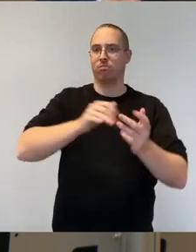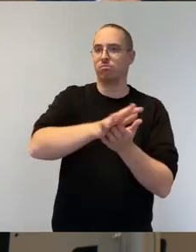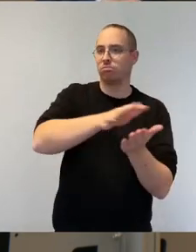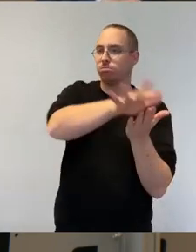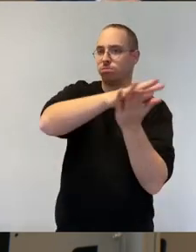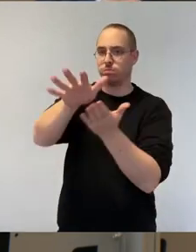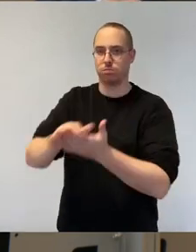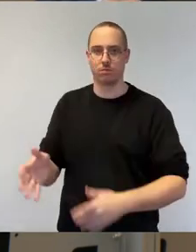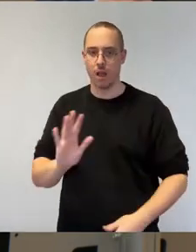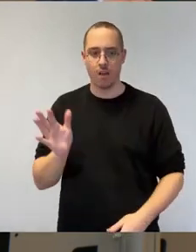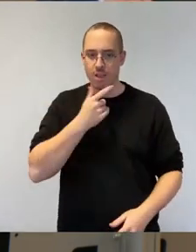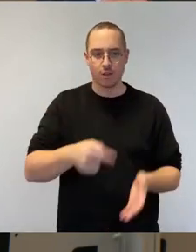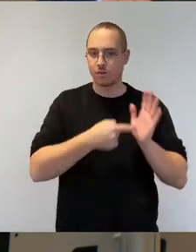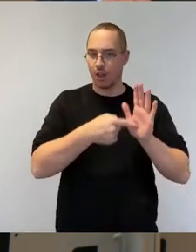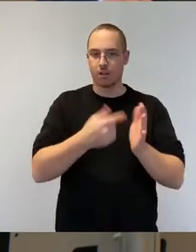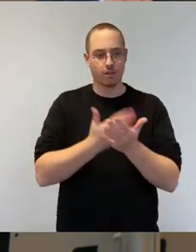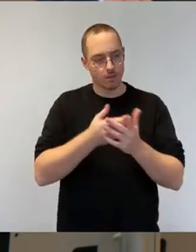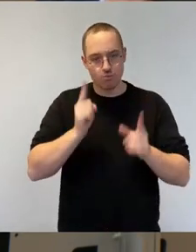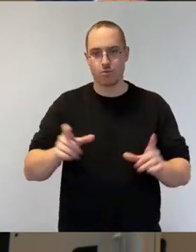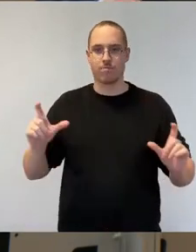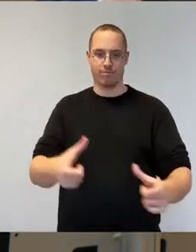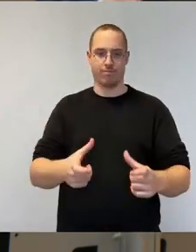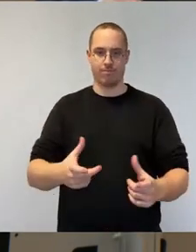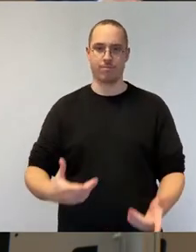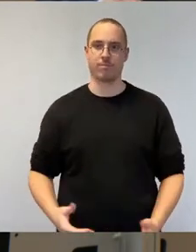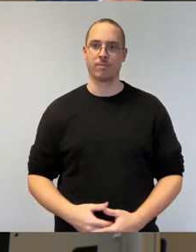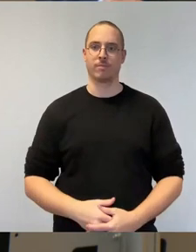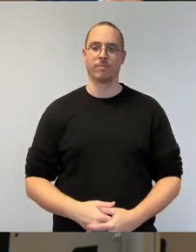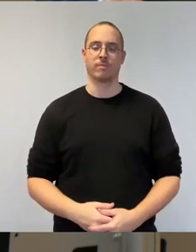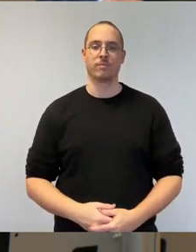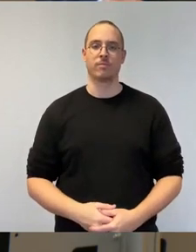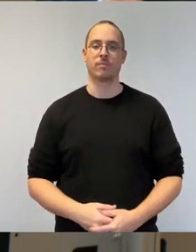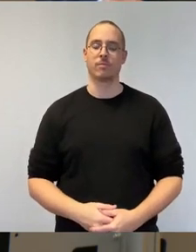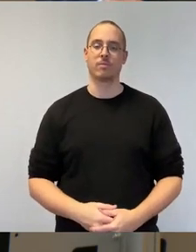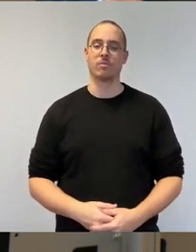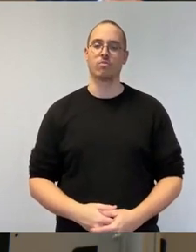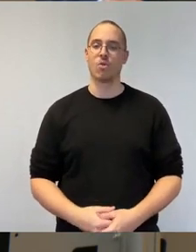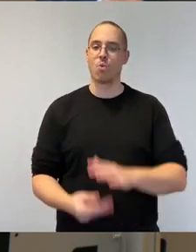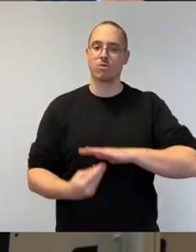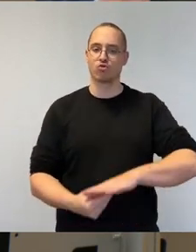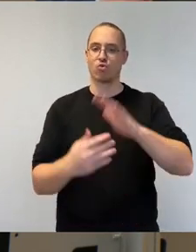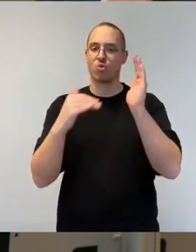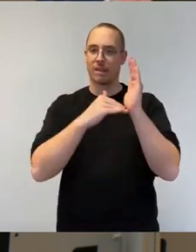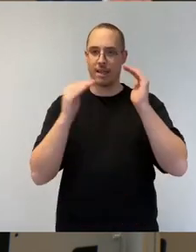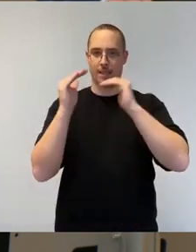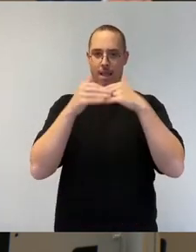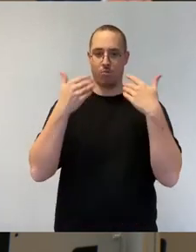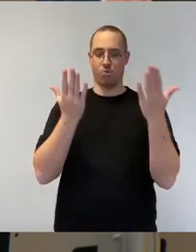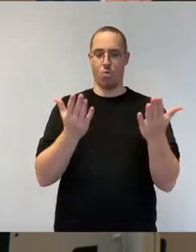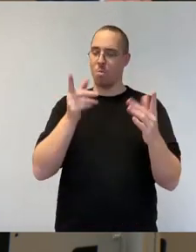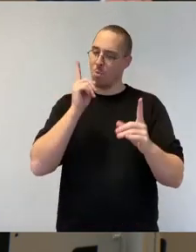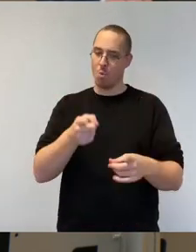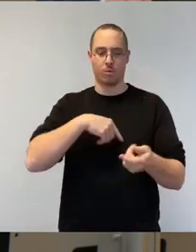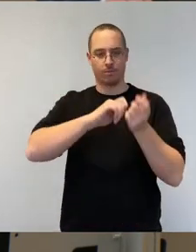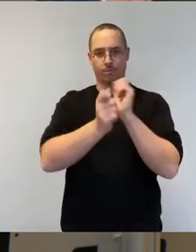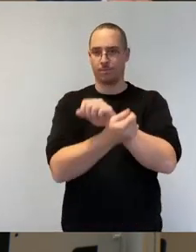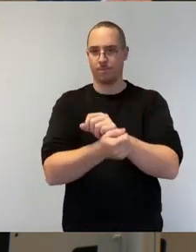Unterstützungssysteme. Und mit der Bezahlkarte schafft Deutschland, schafft die aktuelle Bundesregierung gemeinsam mit den Kommunen und Ländern eine neue Ordnung im